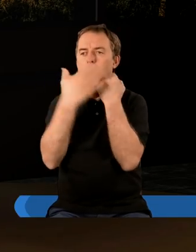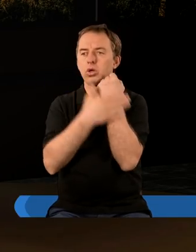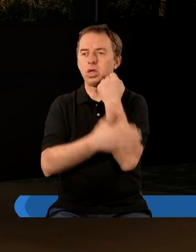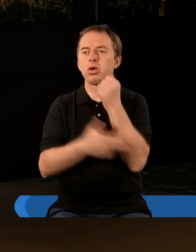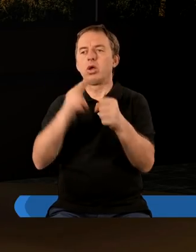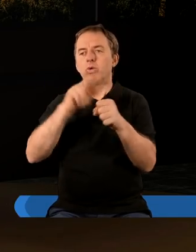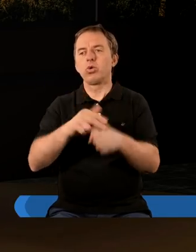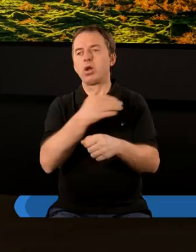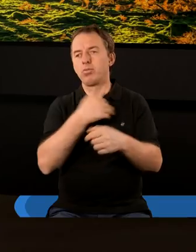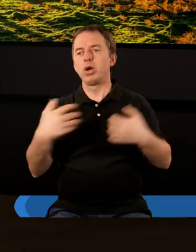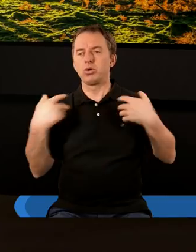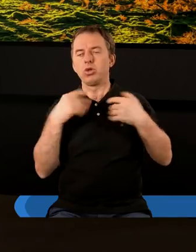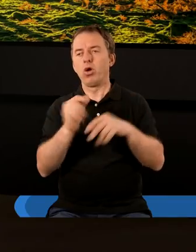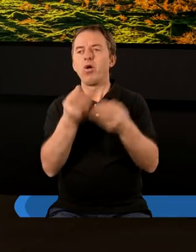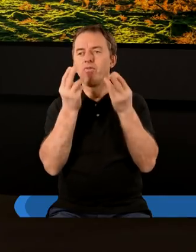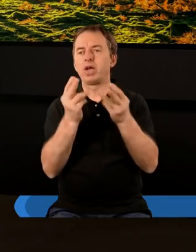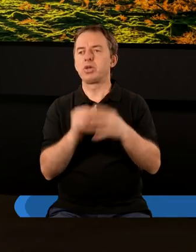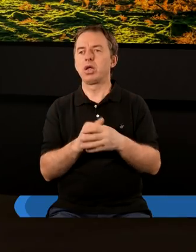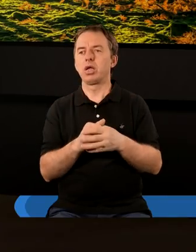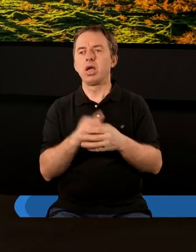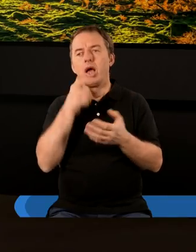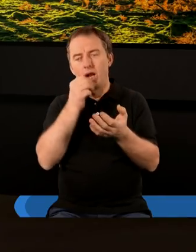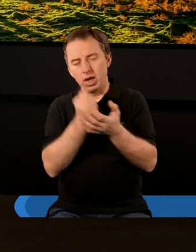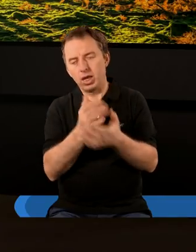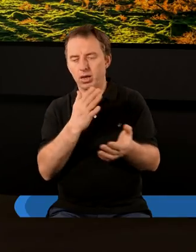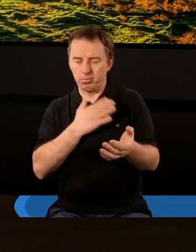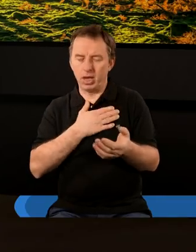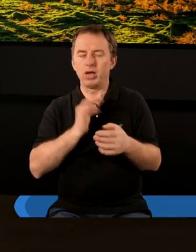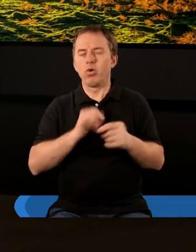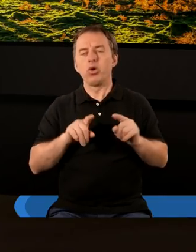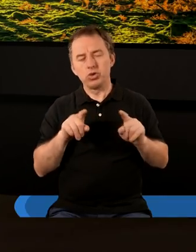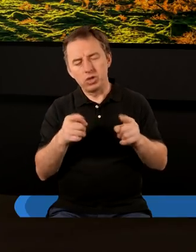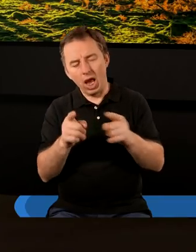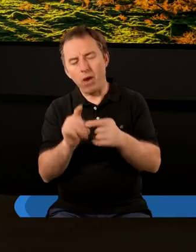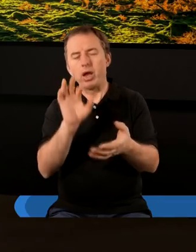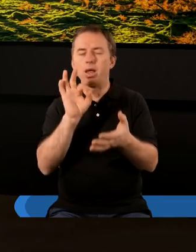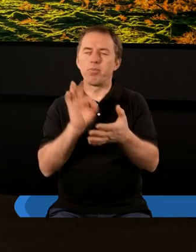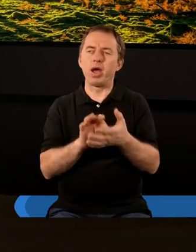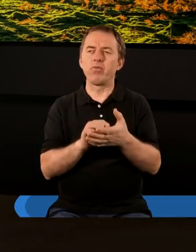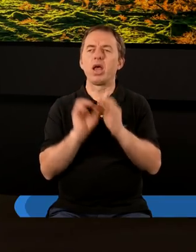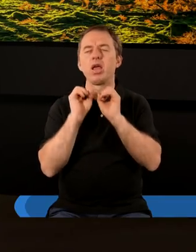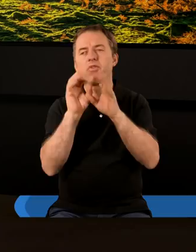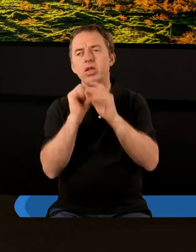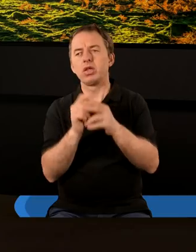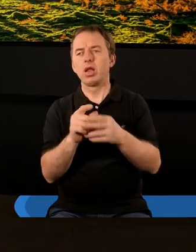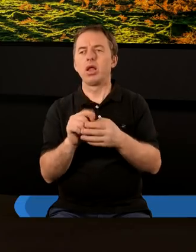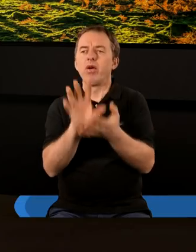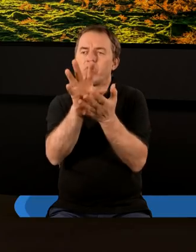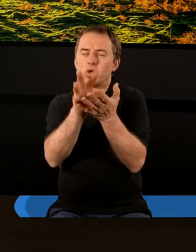ten czas ostateczny, czyli ten, w którym my żyjemy. To bardzo ważne. List ma swoją konstrukcję, ma swój pewnego rodzaju taki